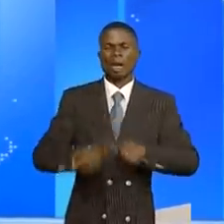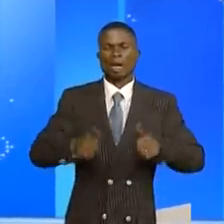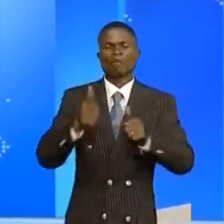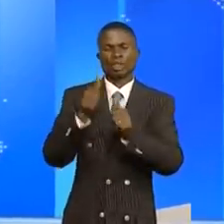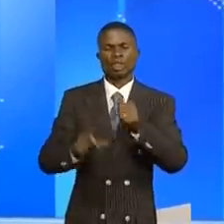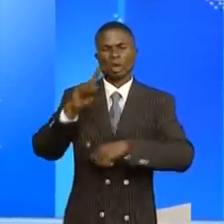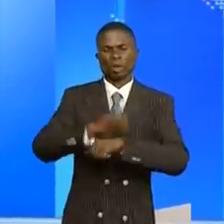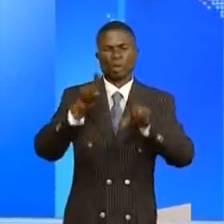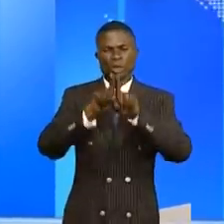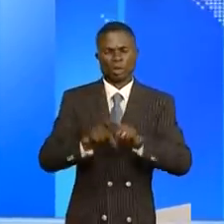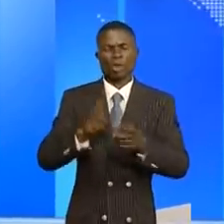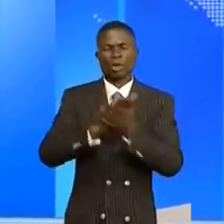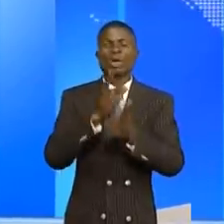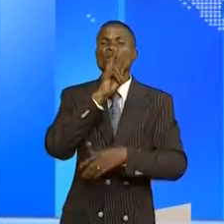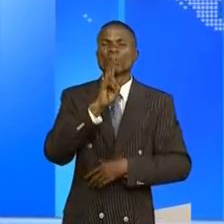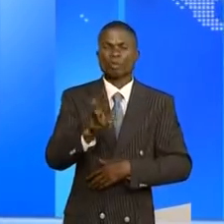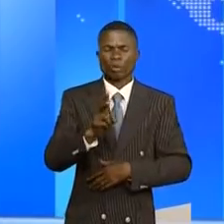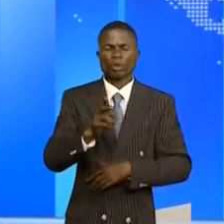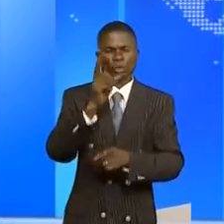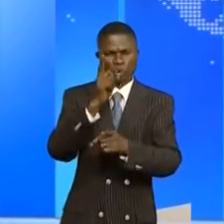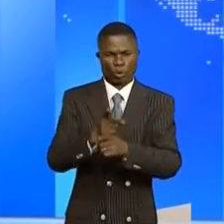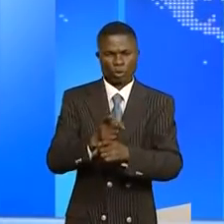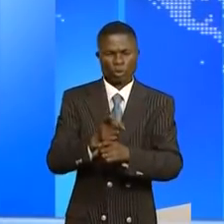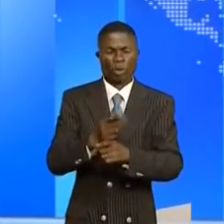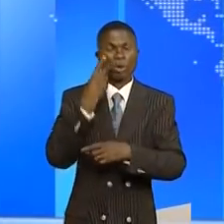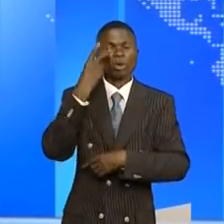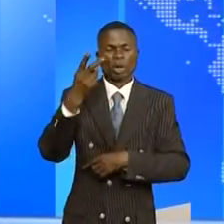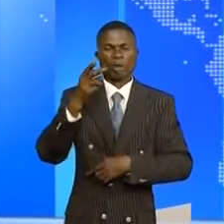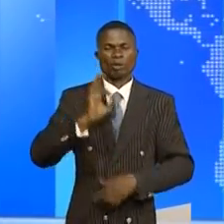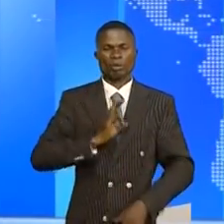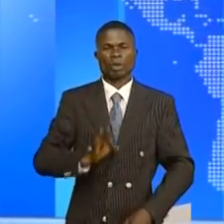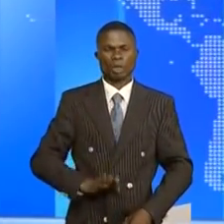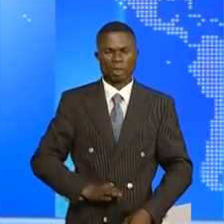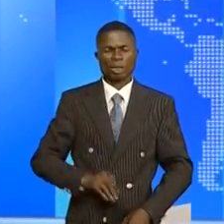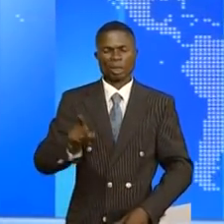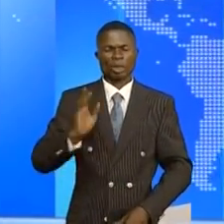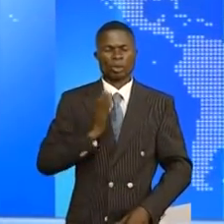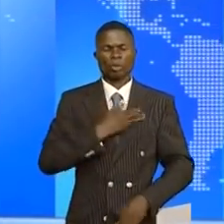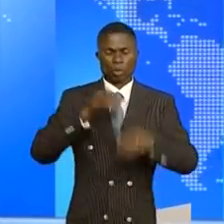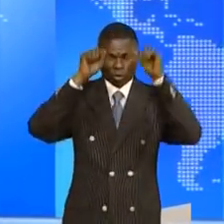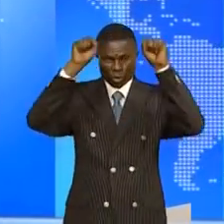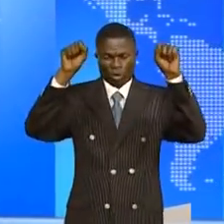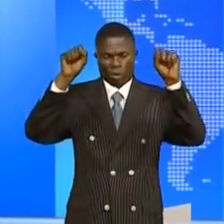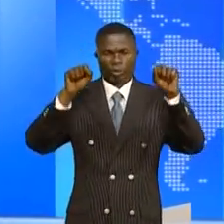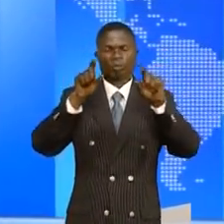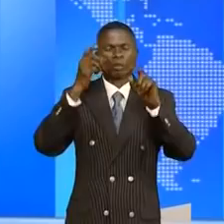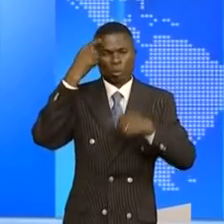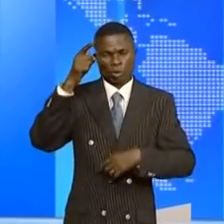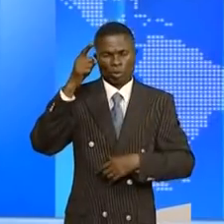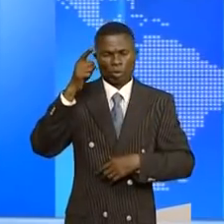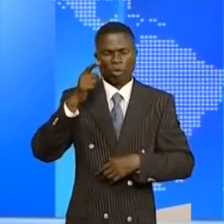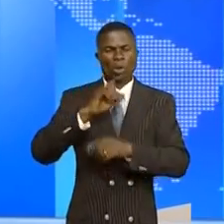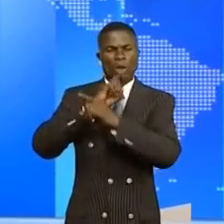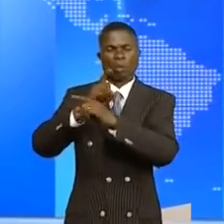ainsi qu'à la matérialisation effective de la vision du chef de l'État, son excellence, Félix-Antoine Tshisekedi, sur la